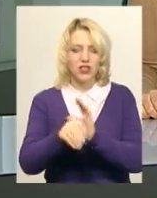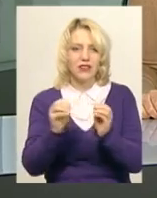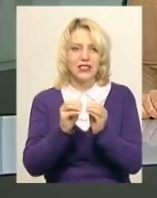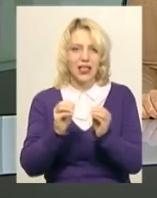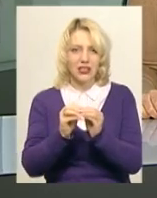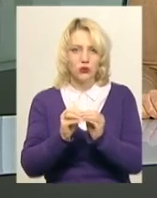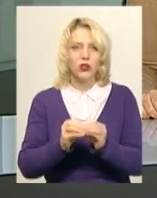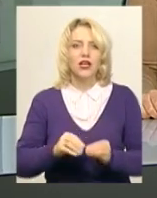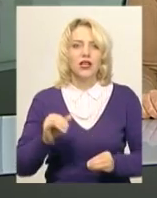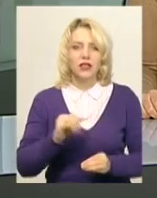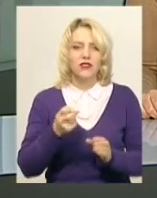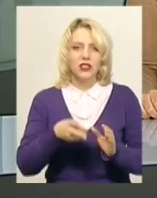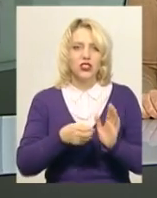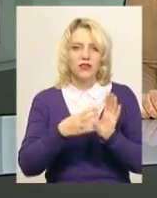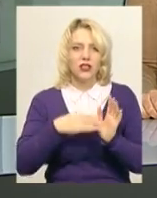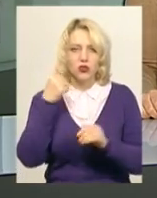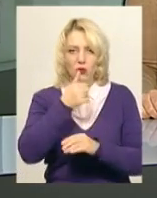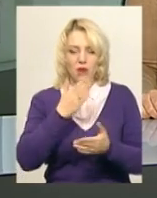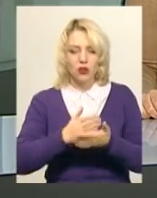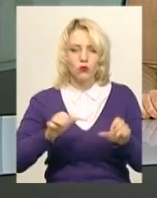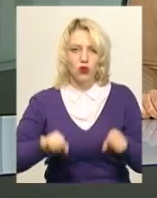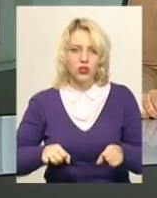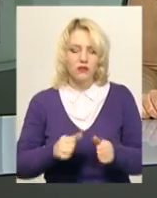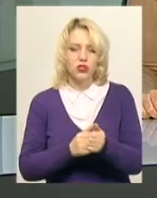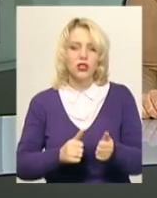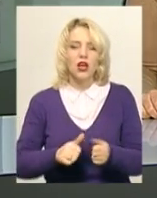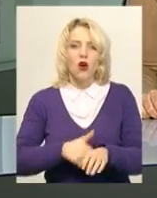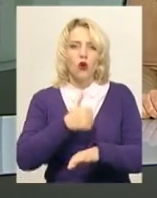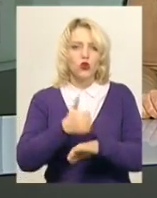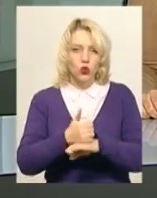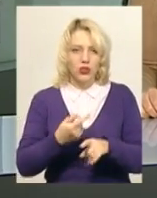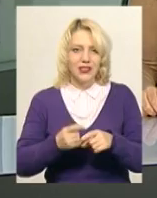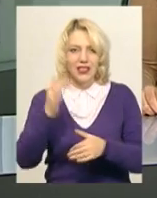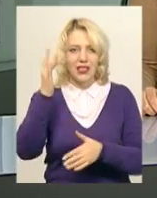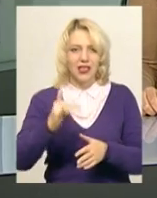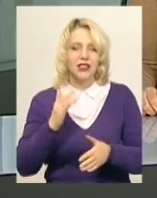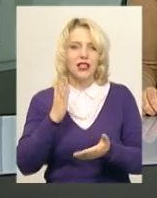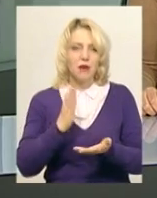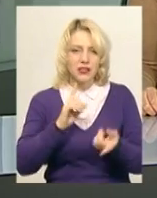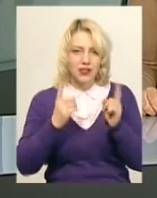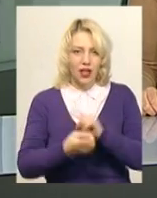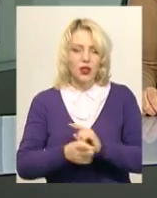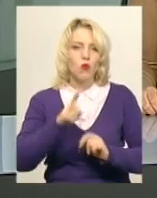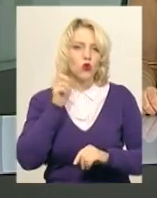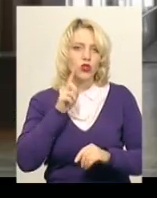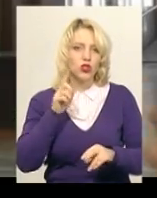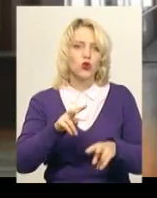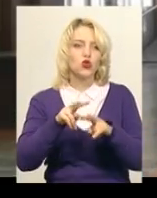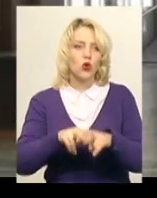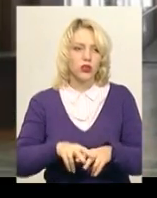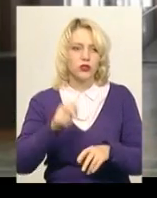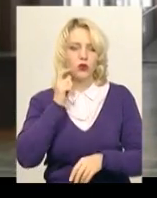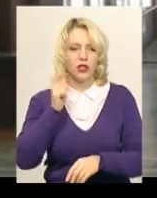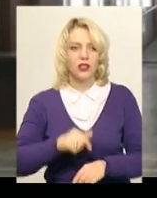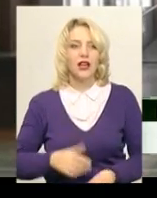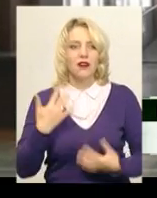у 2019 році мають можливість очолити рейтинг та стати повноцінною молодіжною столицею України. Вже